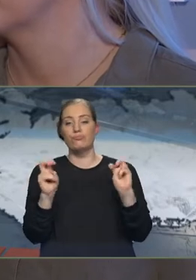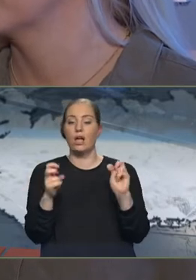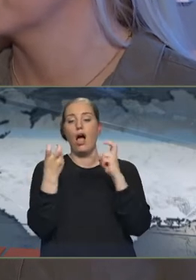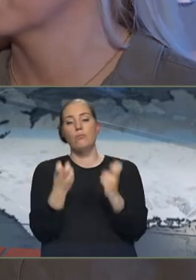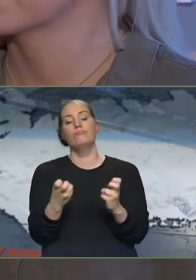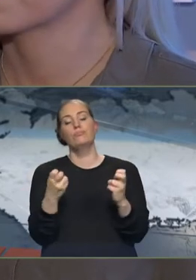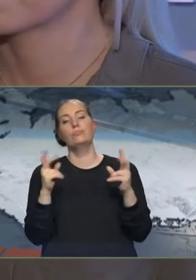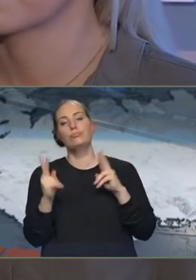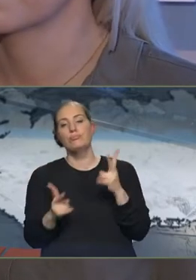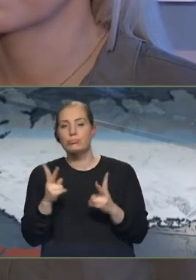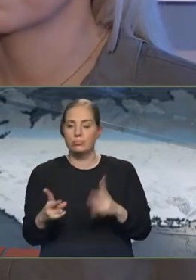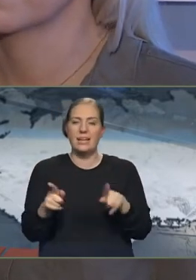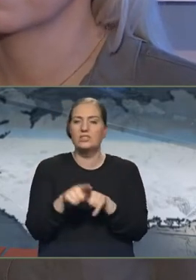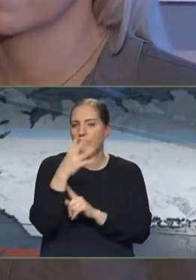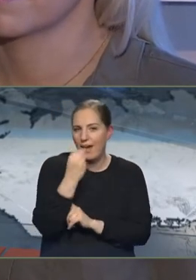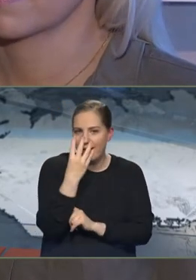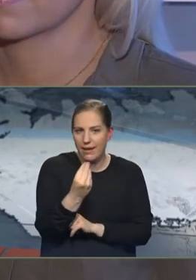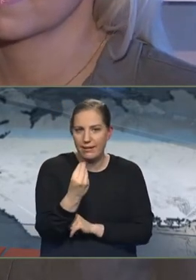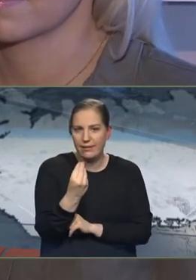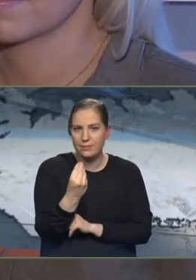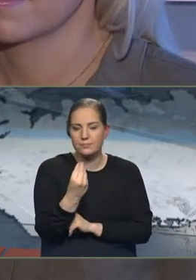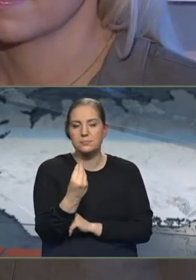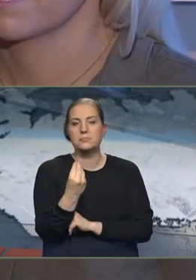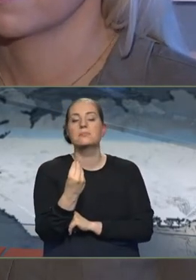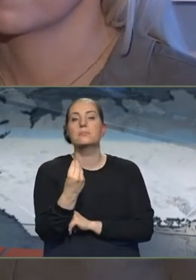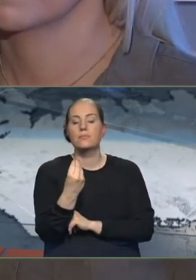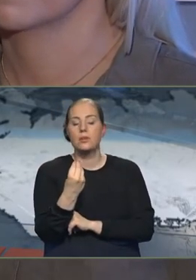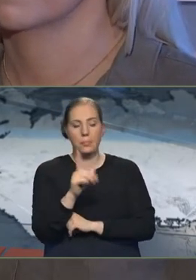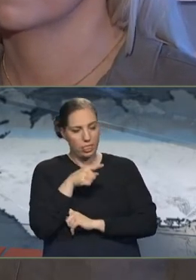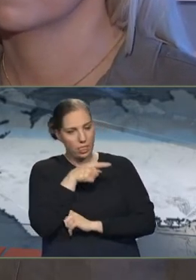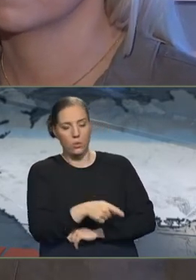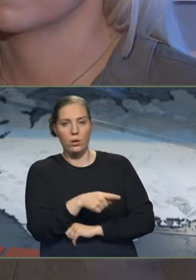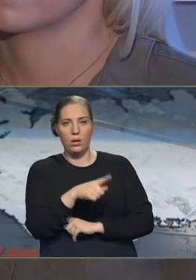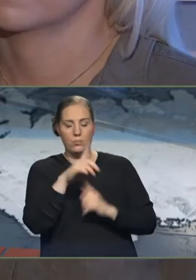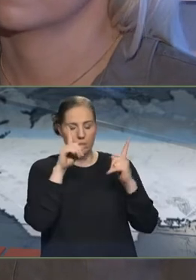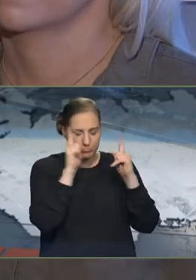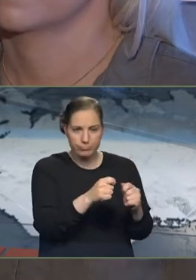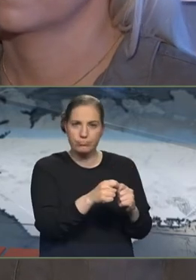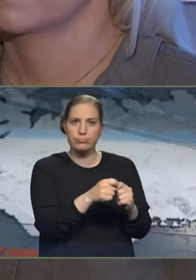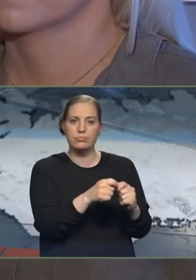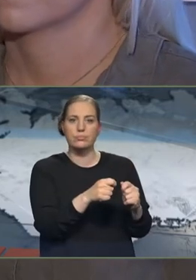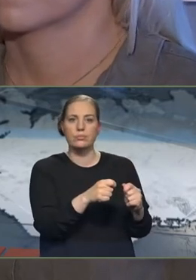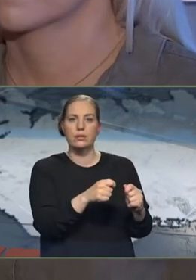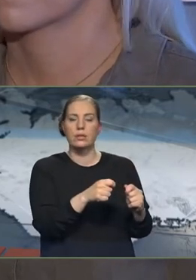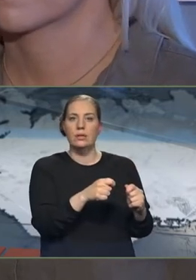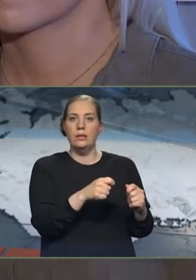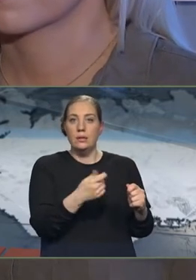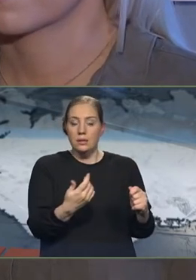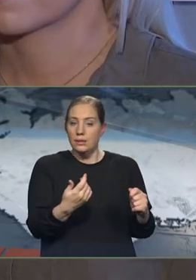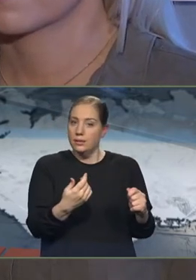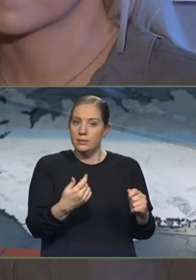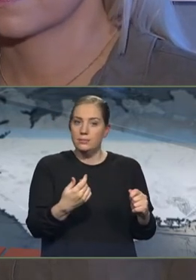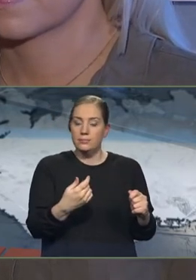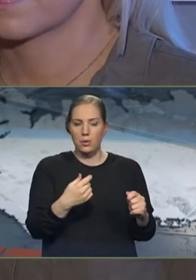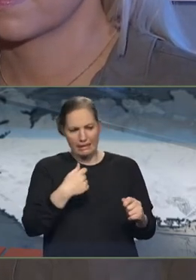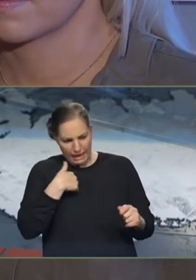venjulega svo sem. Og svo missur hún skyndilega meðvitund og það sem ég lýsi